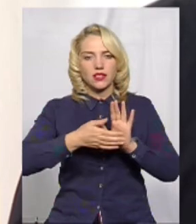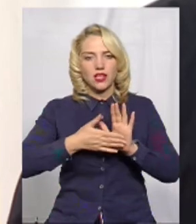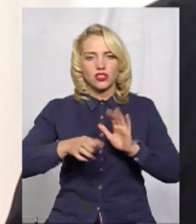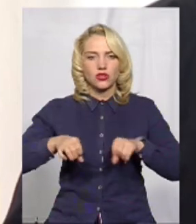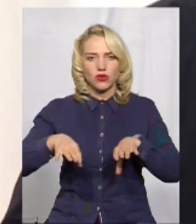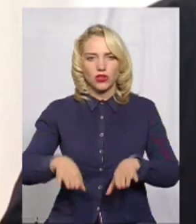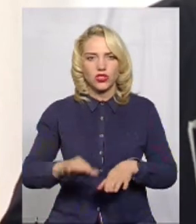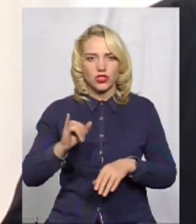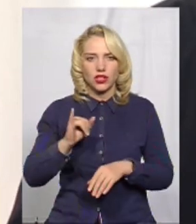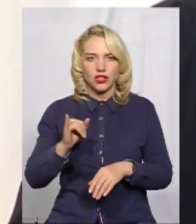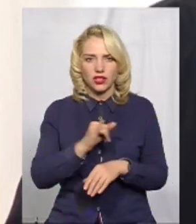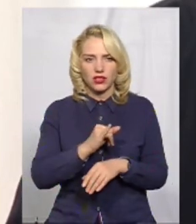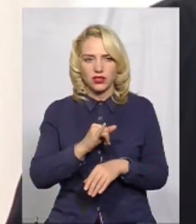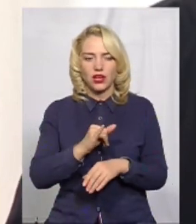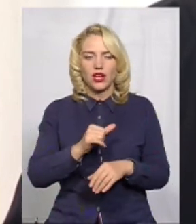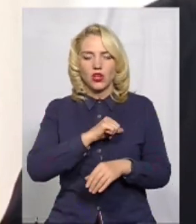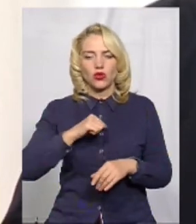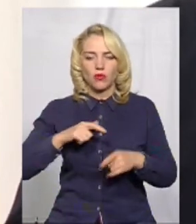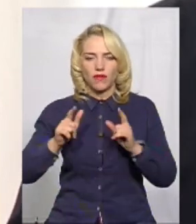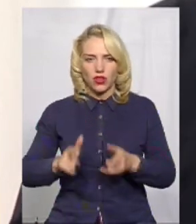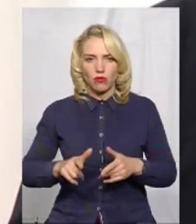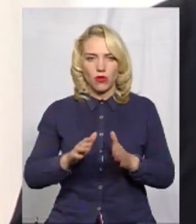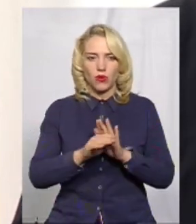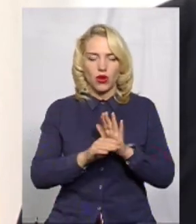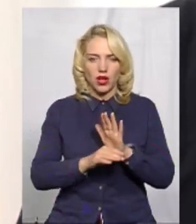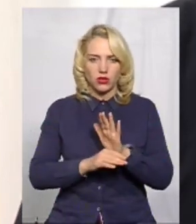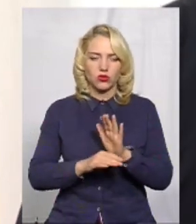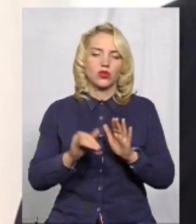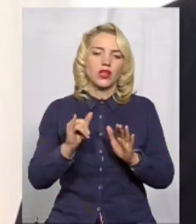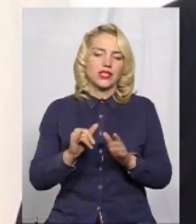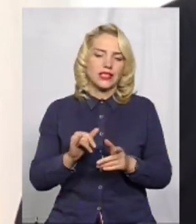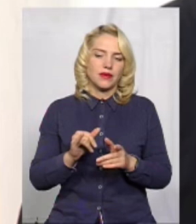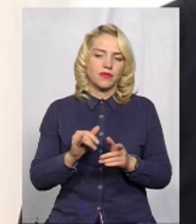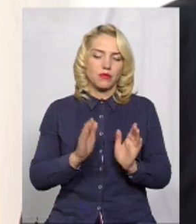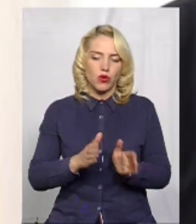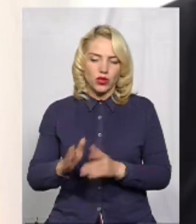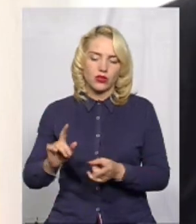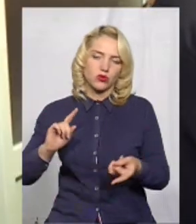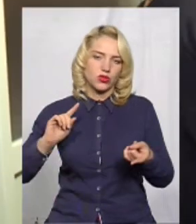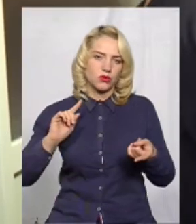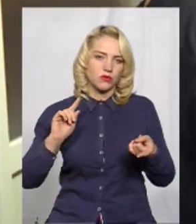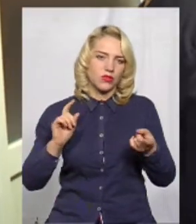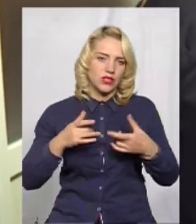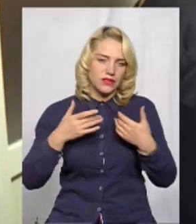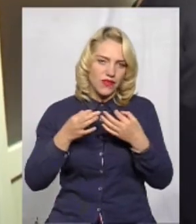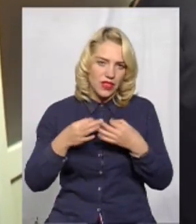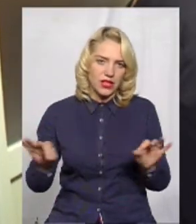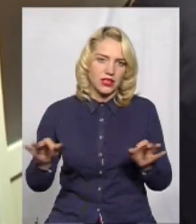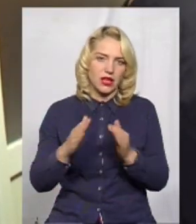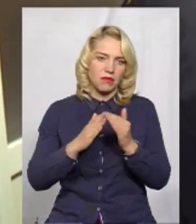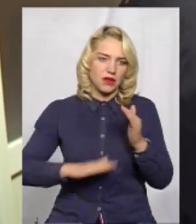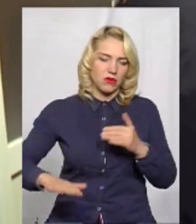і в добровільному порядку звільнити приміщення, в якому ми знаходимося. Працівники